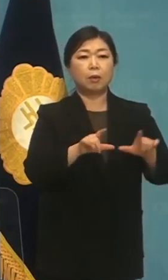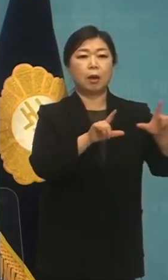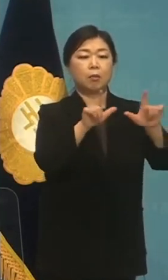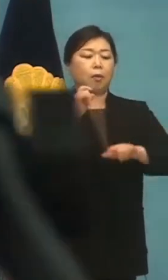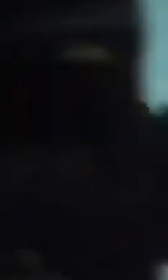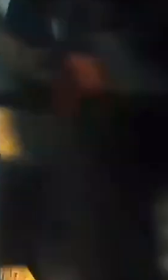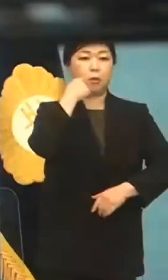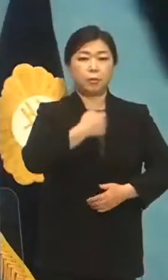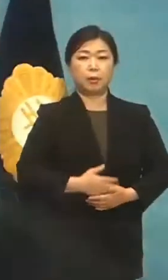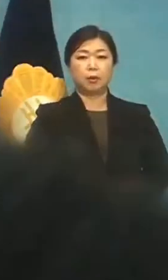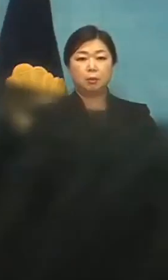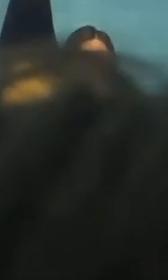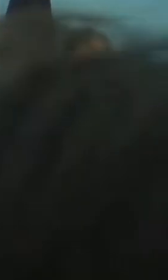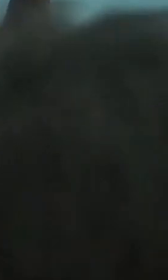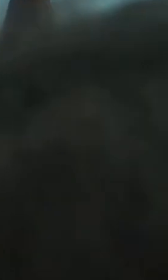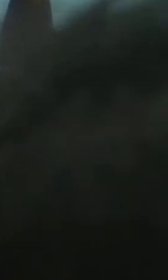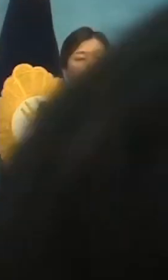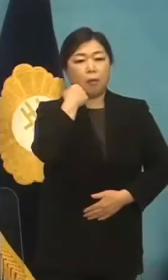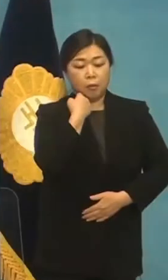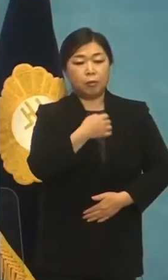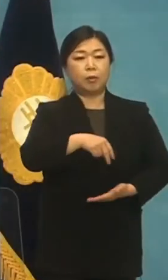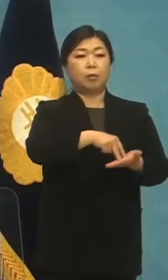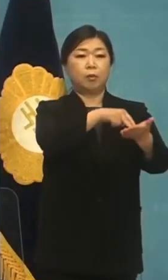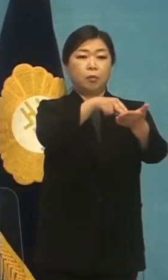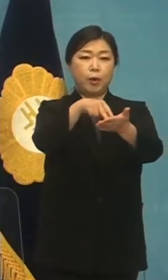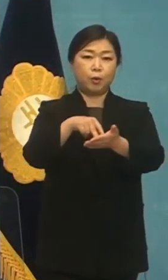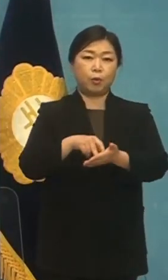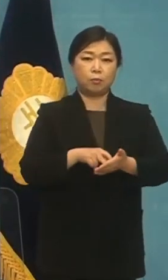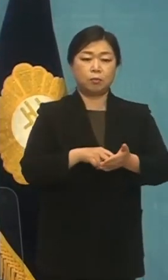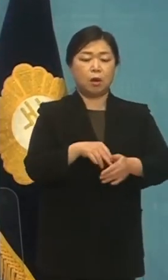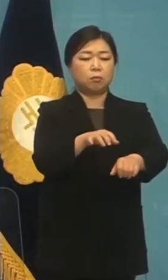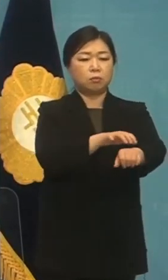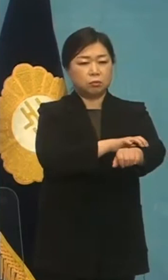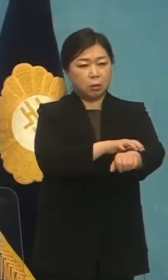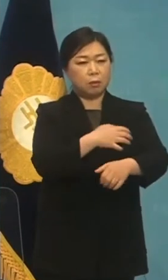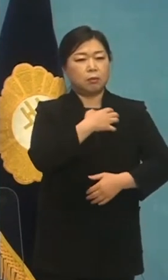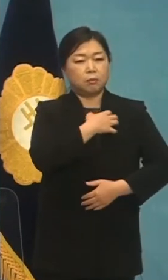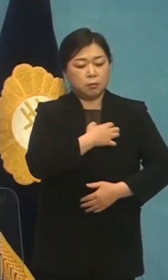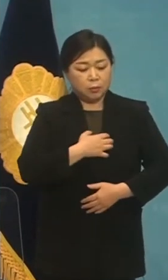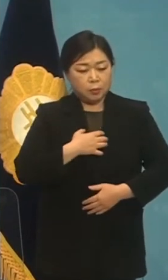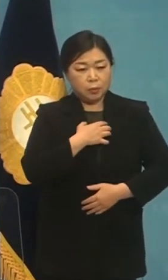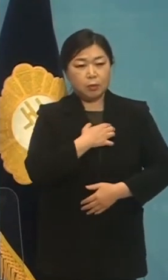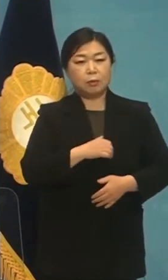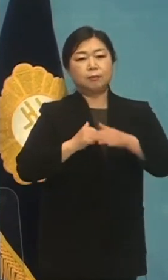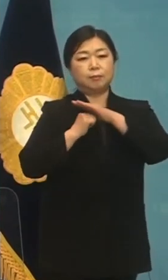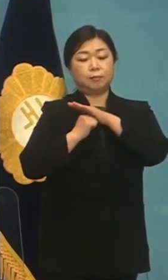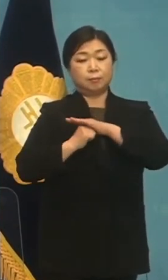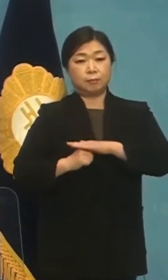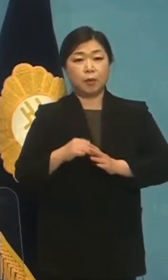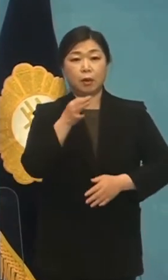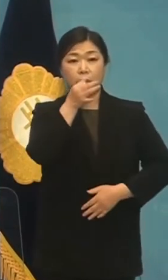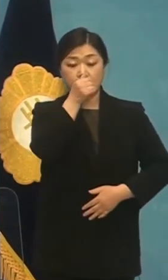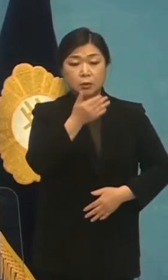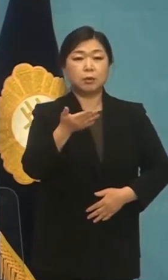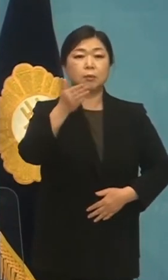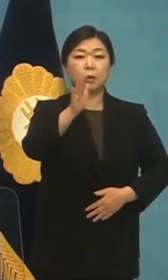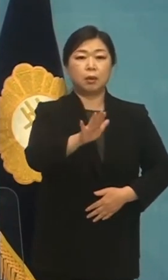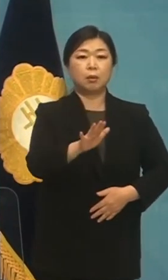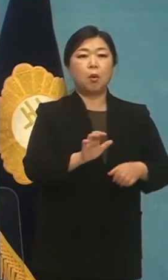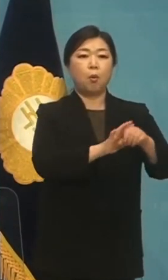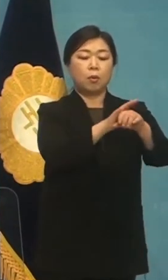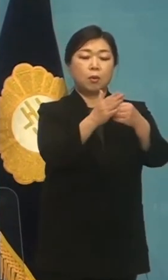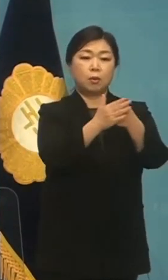제각각 힘듦과 외로움과 불편함과 괴로움을 견디려 애쓰고 있지만 코로나로 인해서